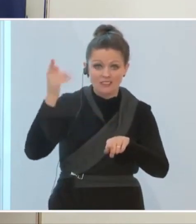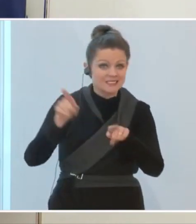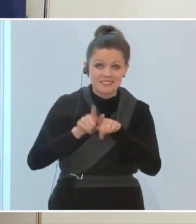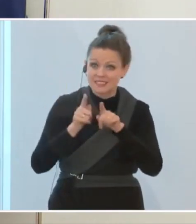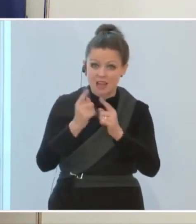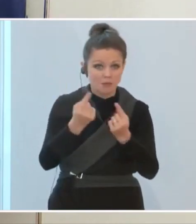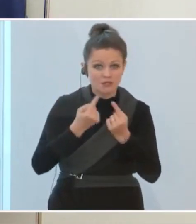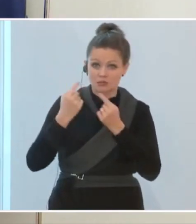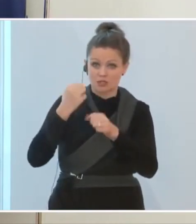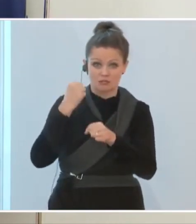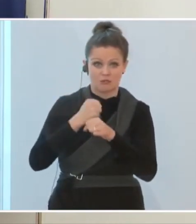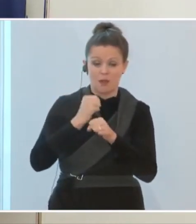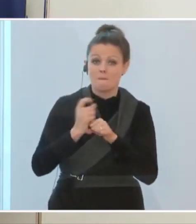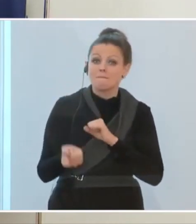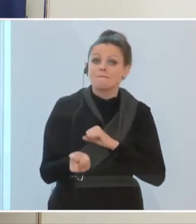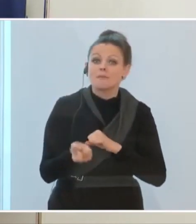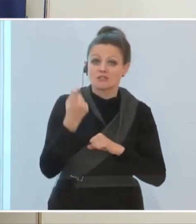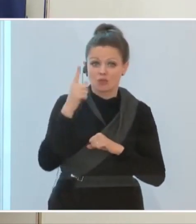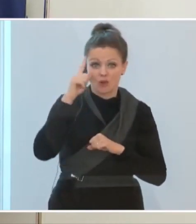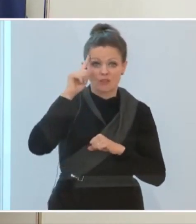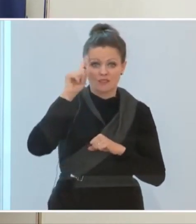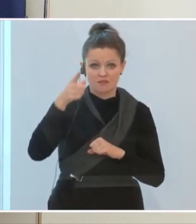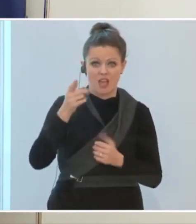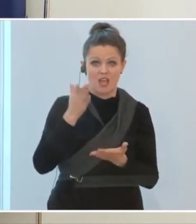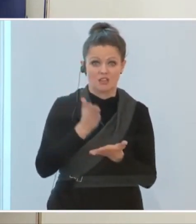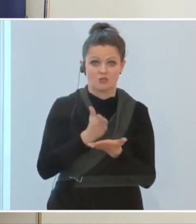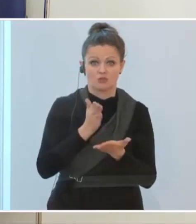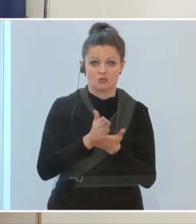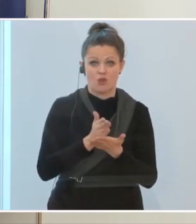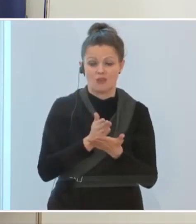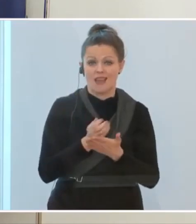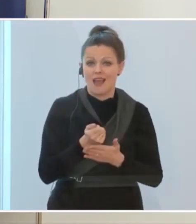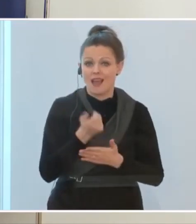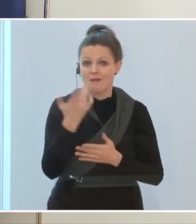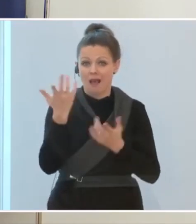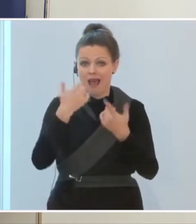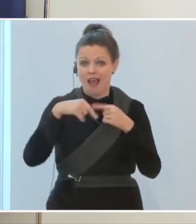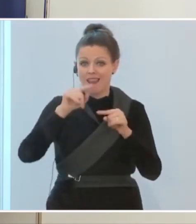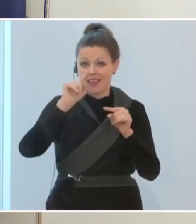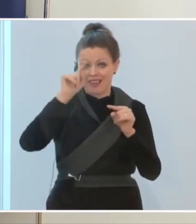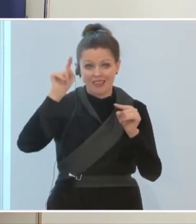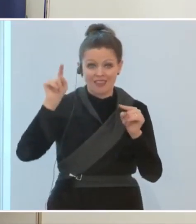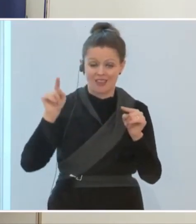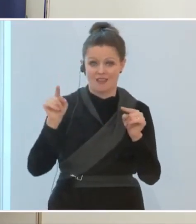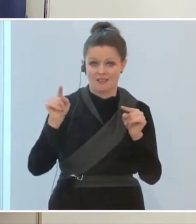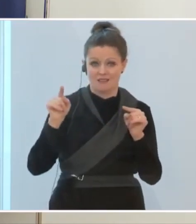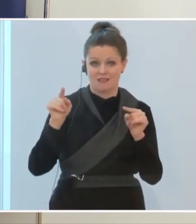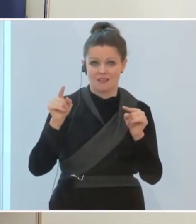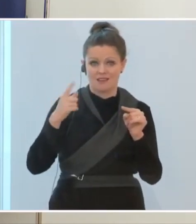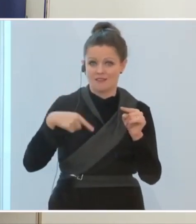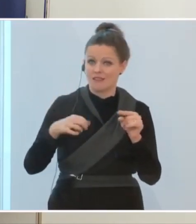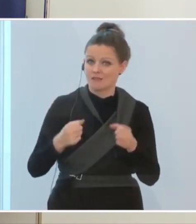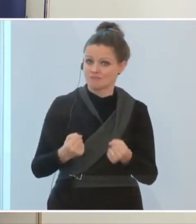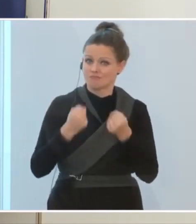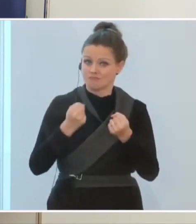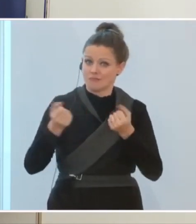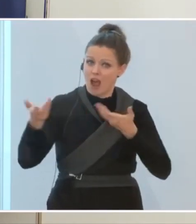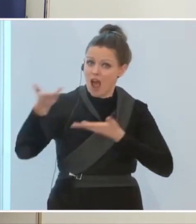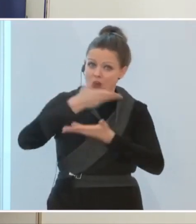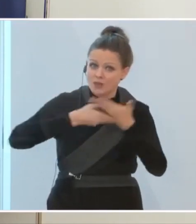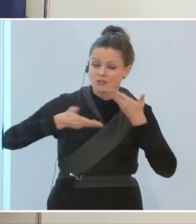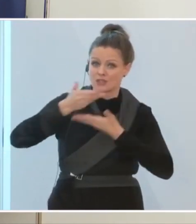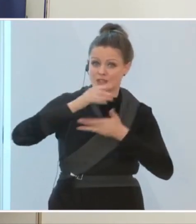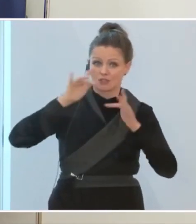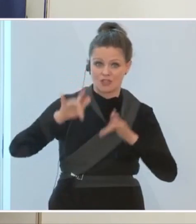handhaben. Insbesondere, wenn wir wissen, dass in einigen Ländern, insbesondere Ländern, mit denen wir sehr viel Austausch haben,